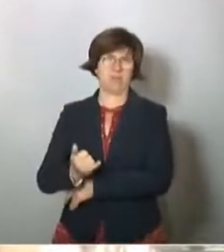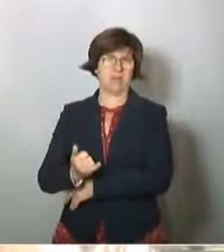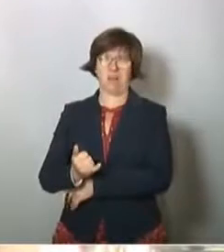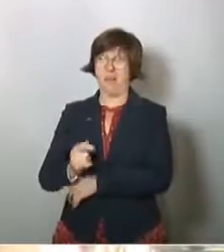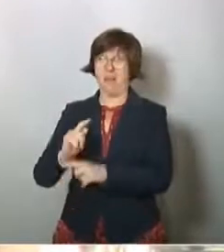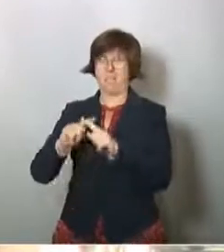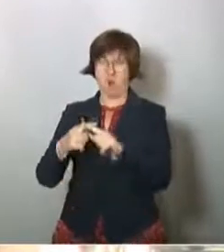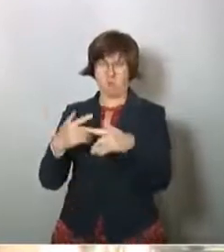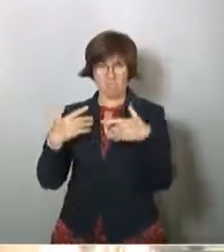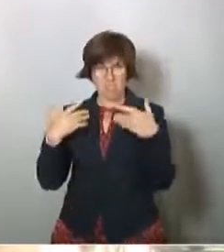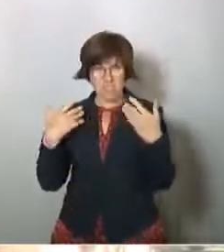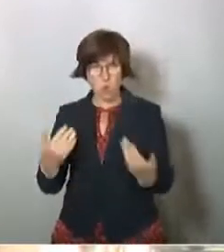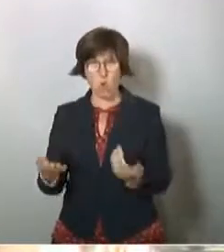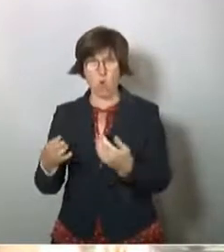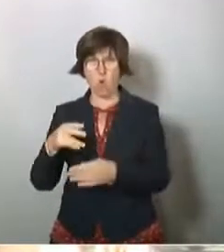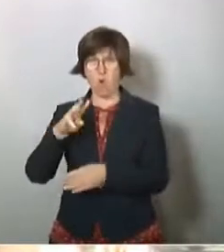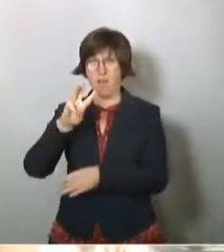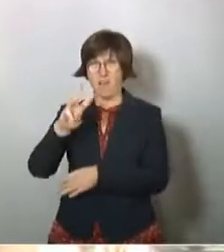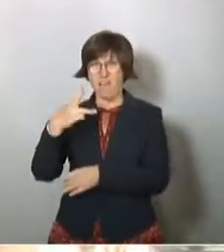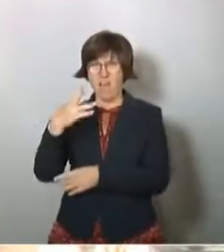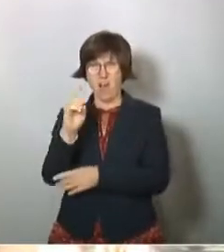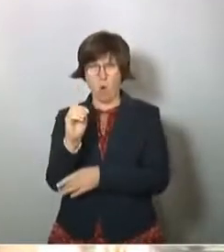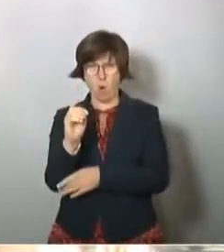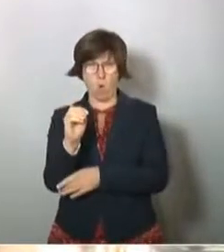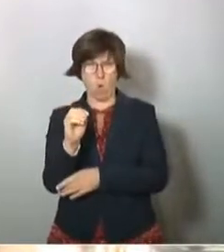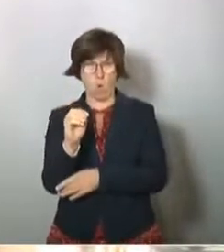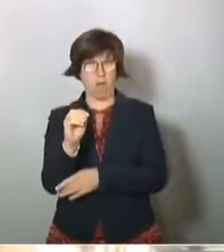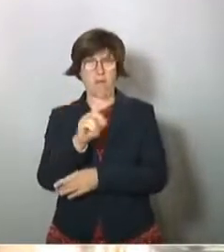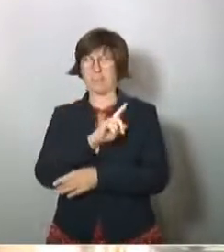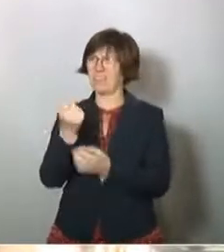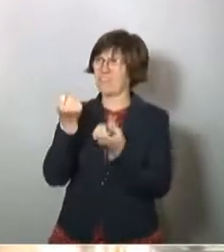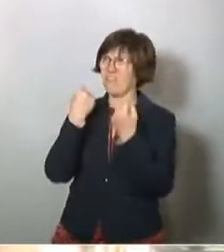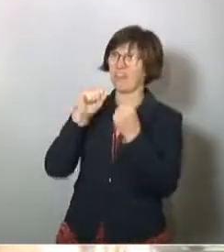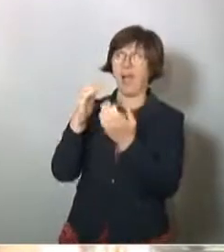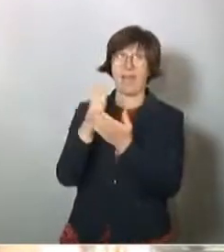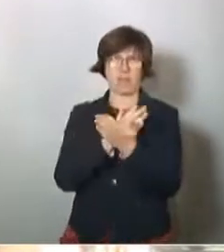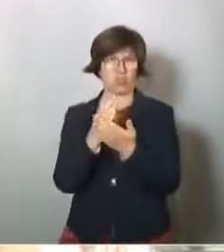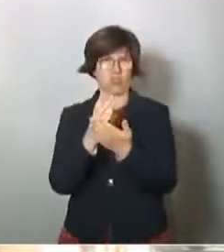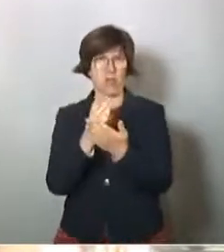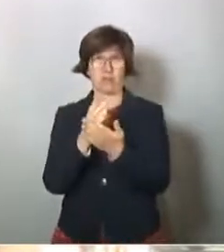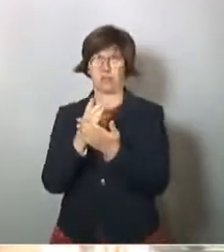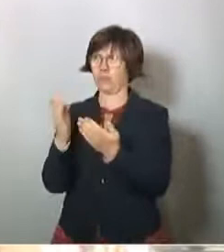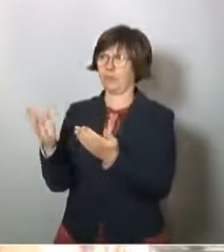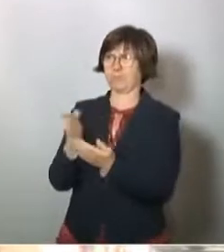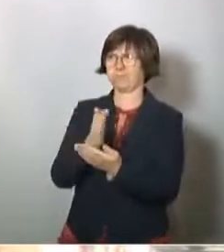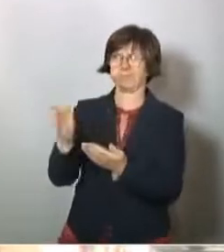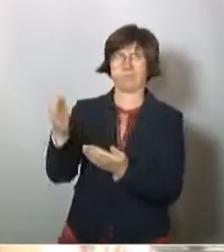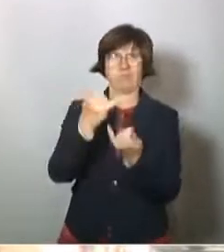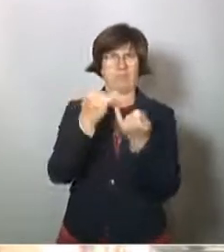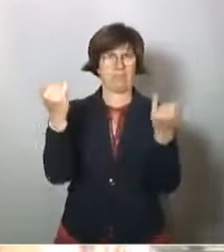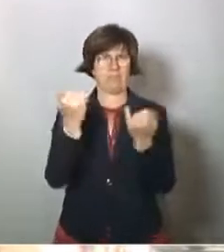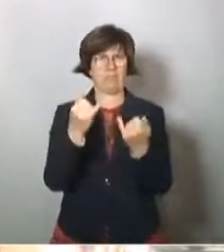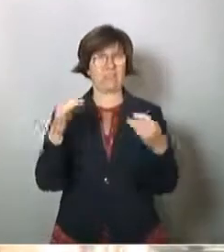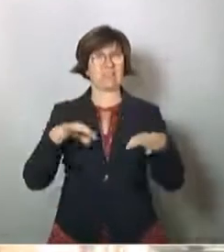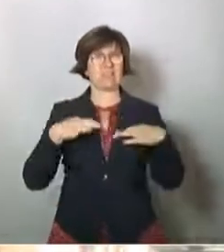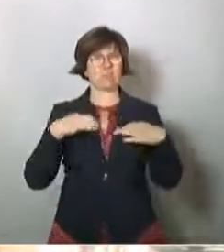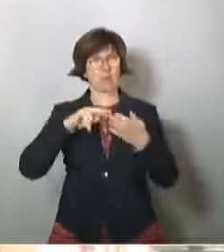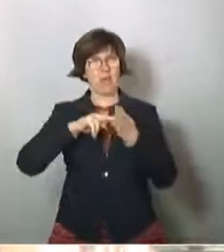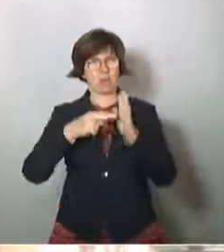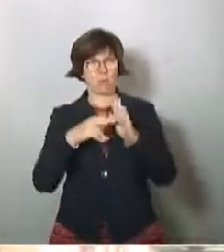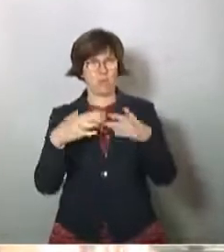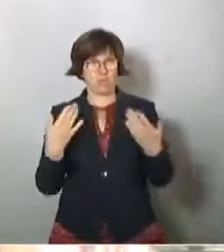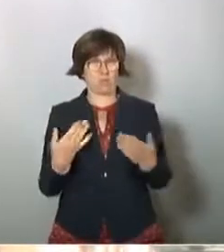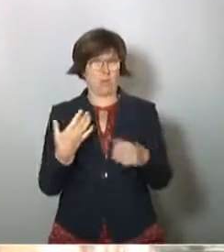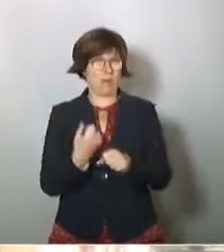dadurch die WHO nicht frei ist in der Art und Weise, wie sie Gesundheitspolitik